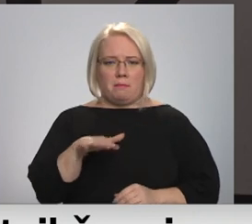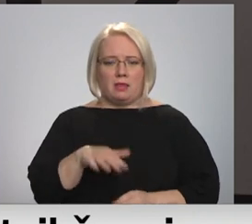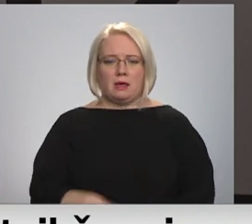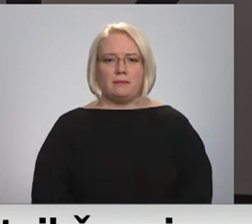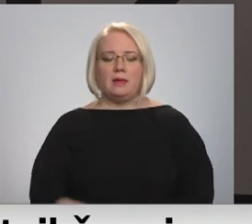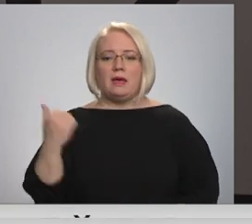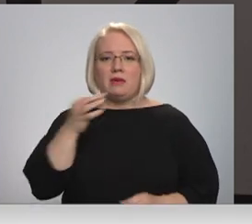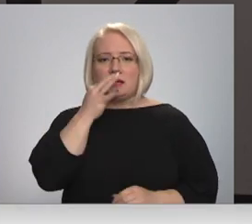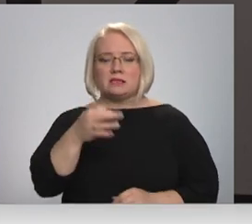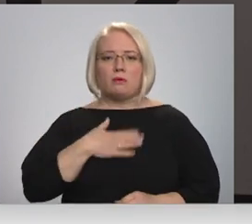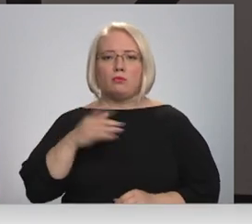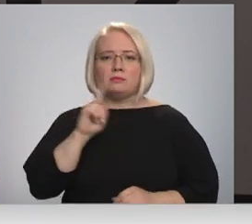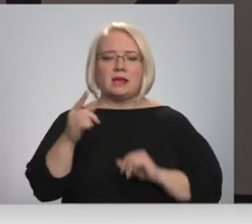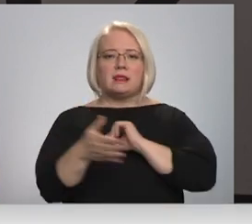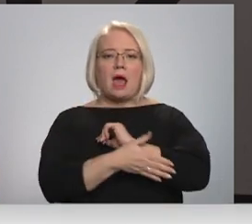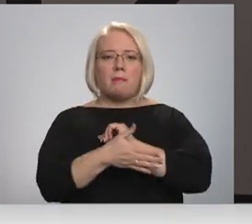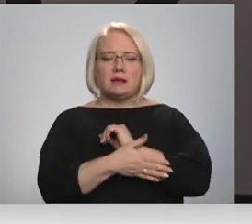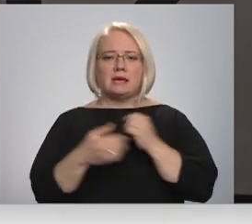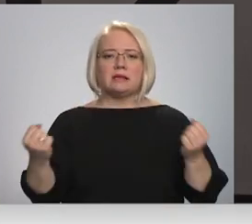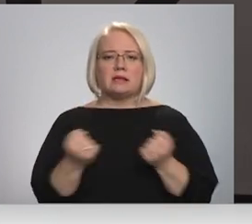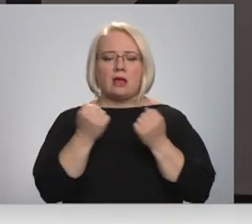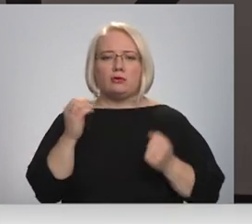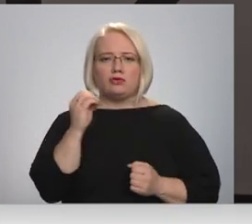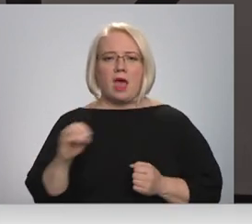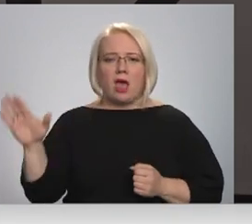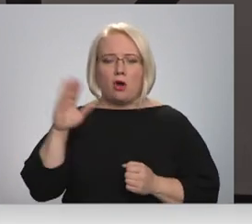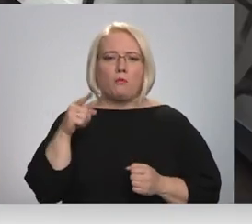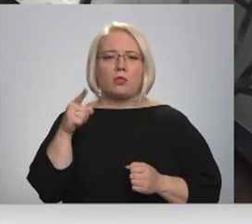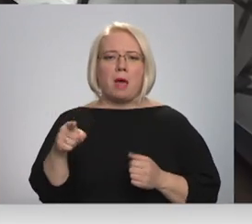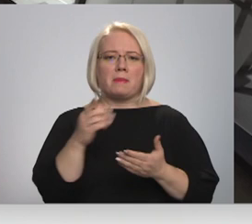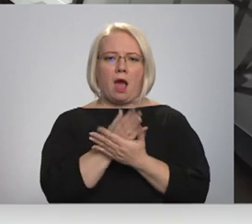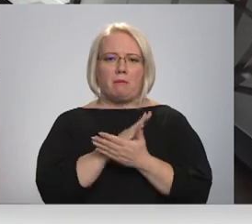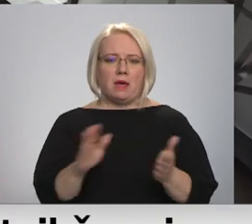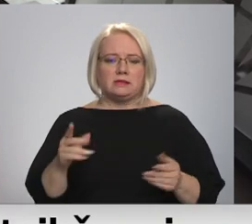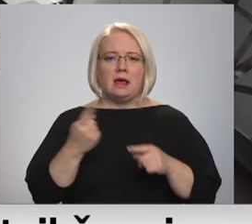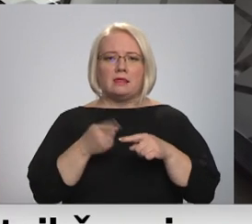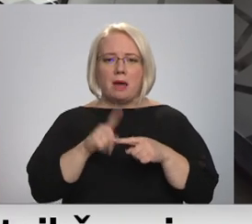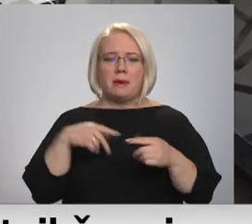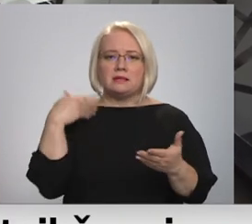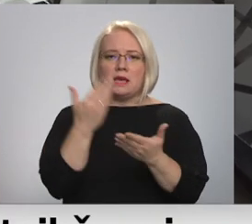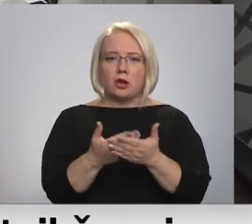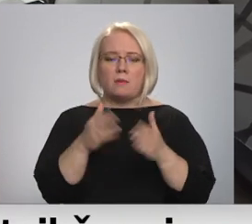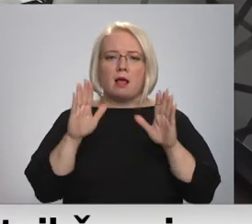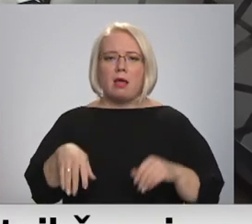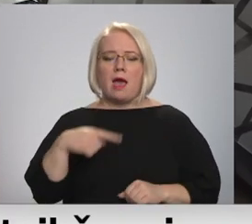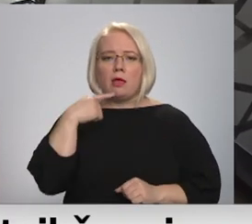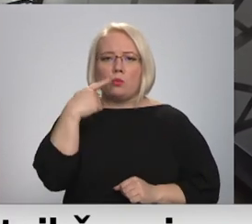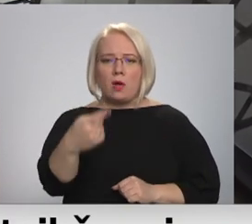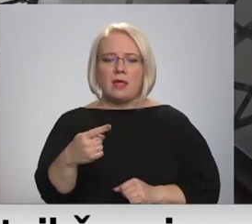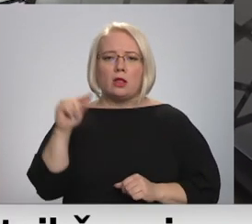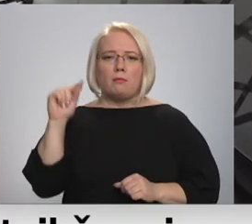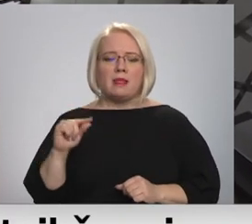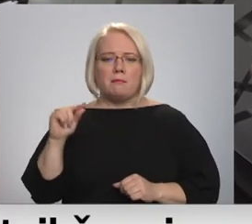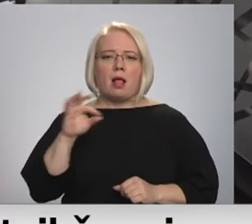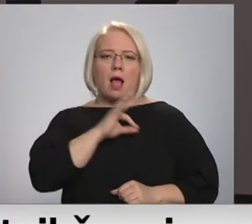Mums ir nabadzīgi strādājošā Eiropa, un tam ir jābeidzas. Tāpēc šis ierosinājums ir par to, lai noteiktu minimālās algas